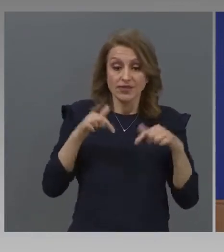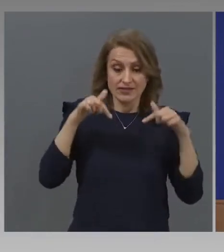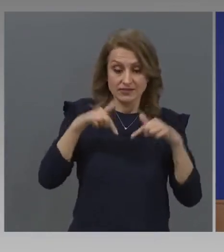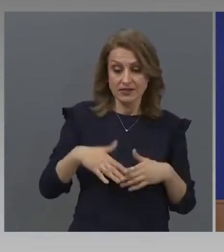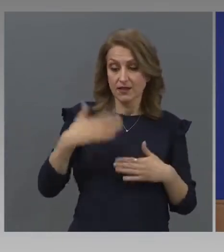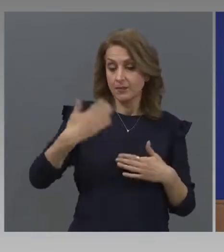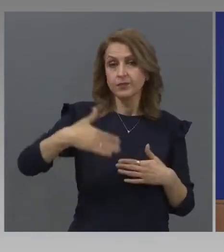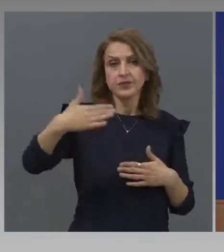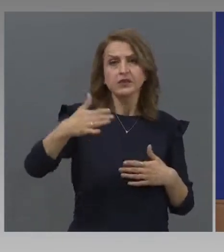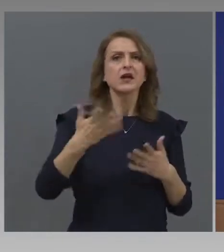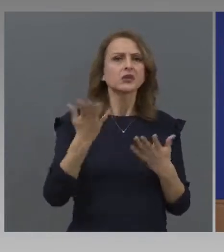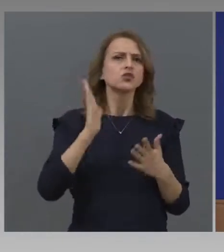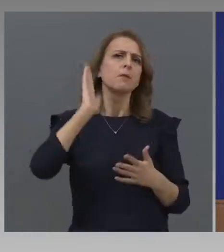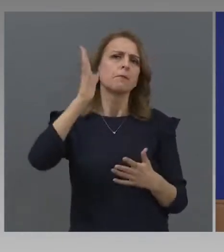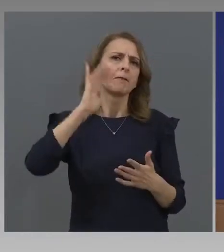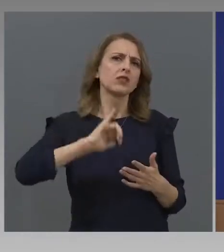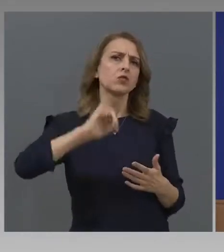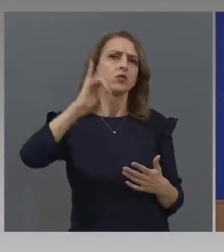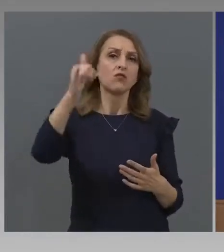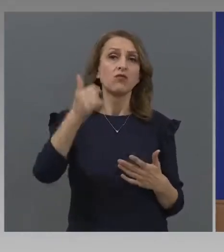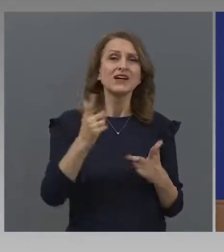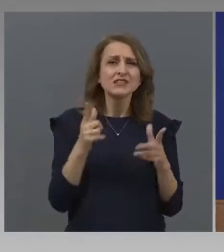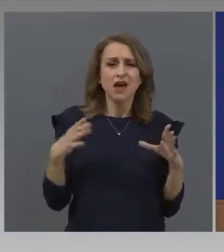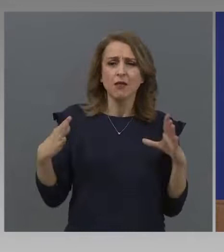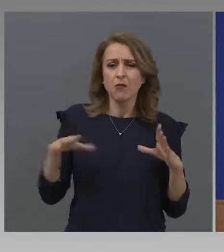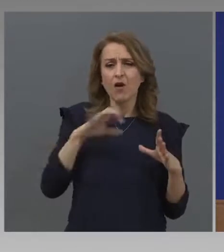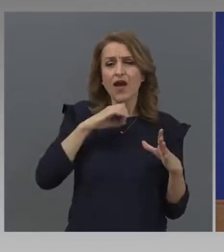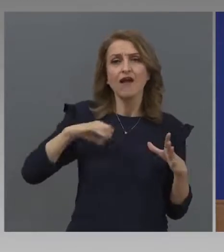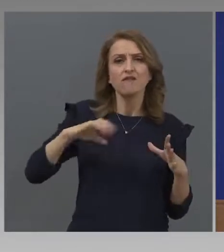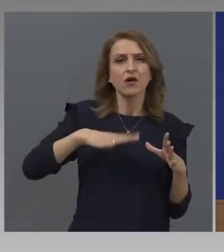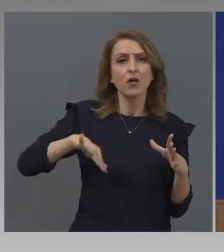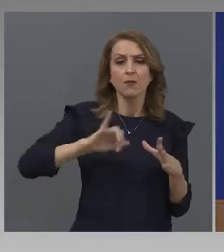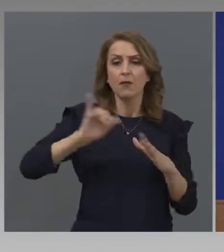нататъка, дори да речем само в рамките на Европейския СИОС?